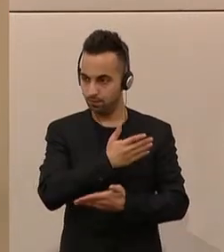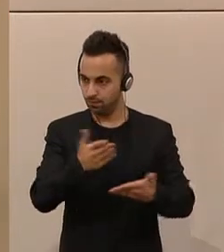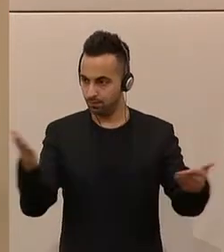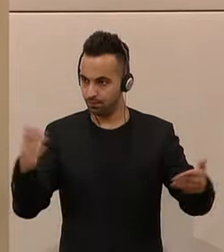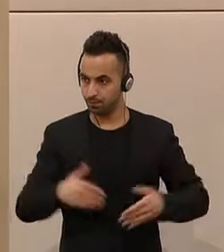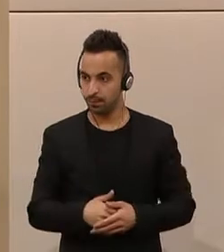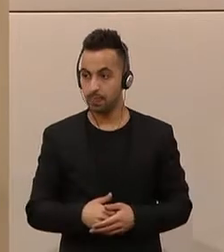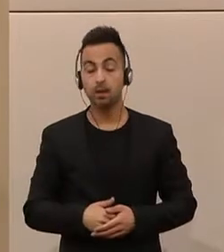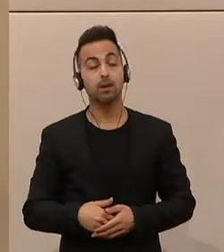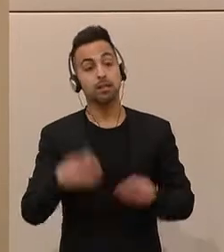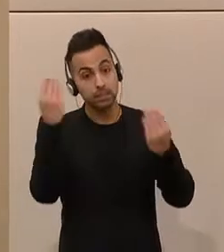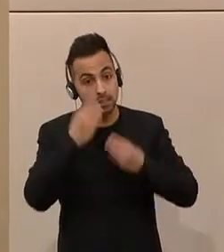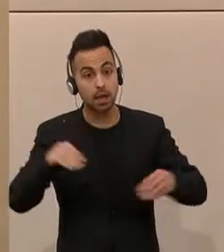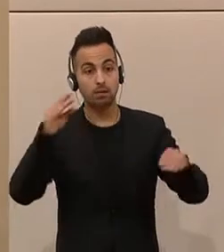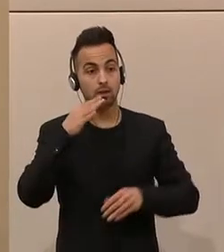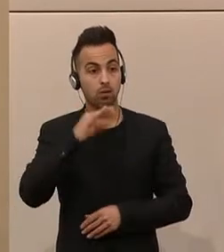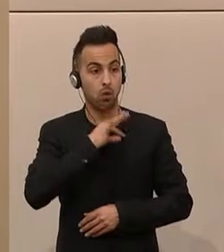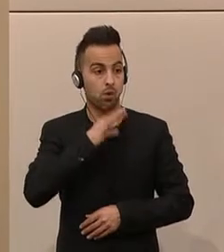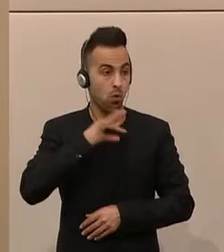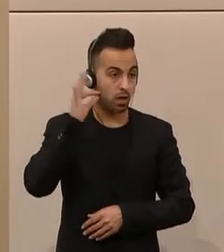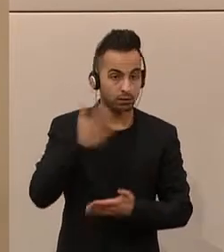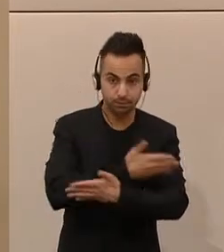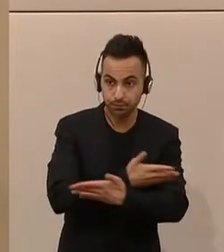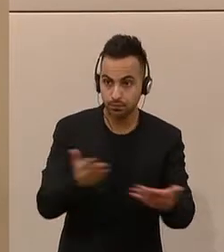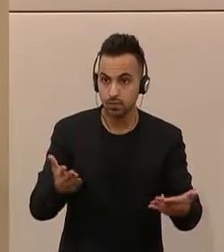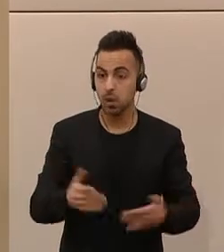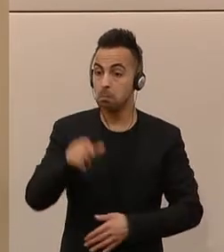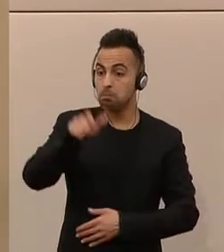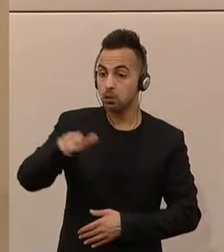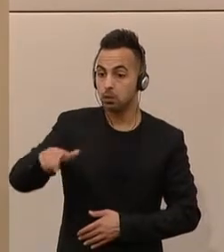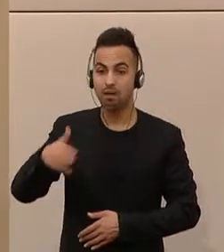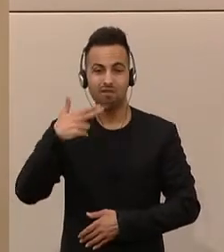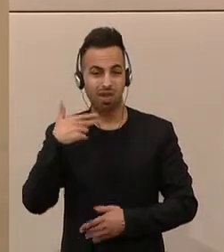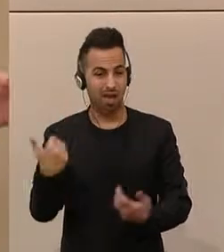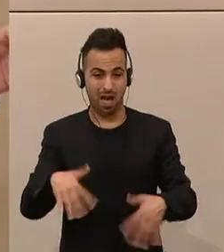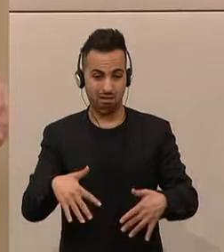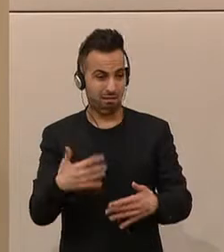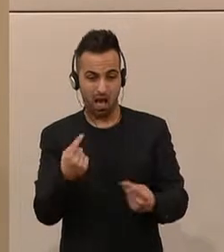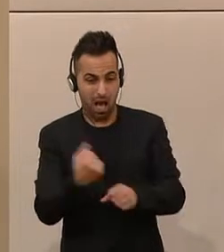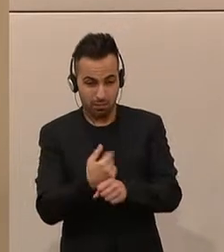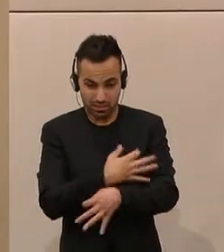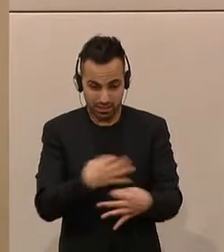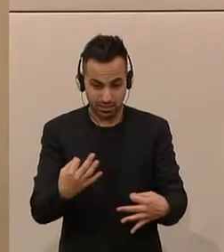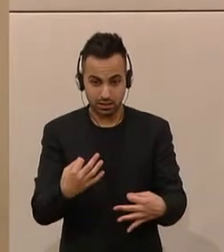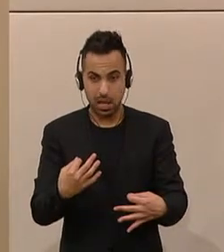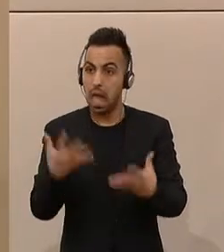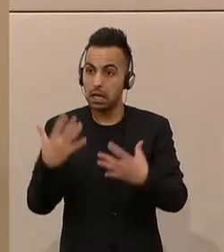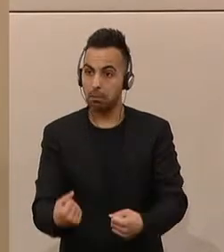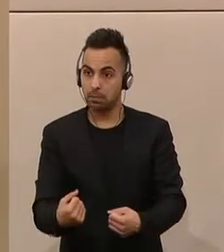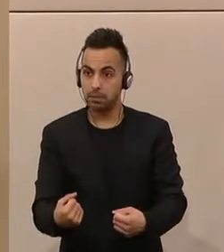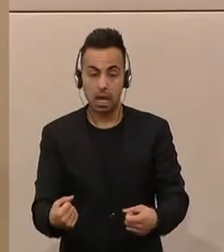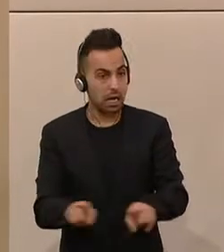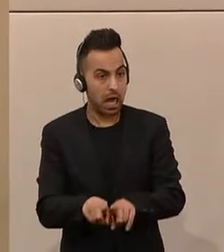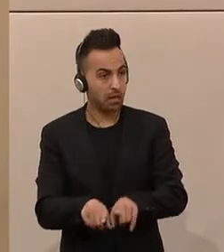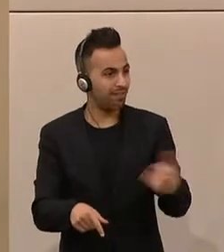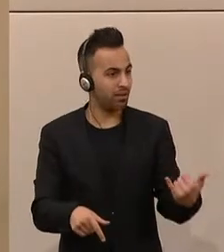Meine sehr geehrten Kolleginnen und Kollegen, dass jemand, der nicht arbeitet, fast gleich gut aussteigt wie jemand, der arbeitet, das ist